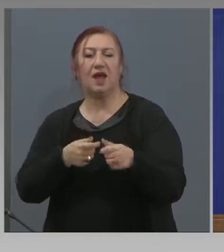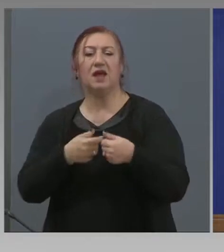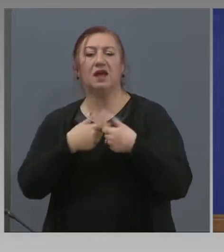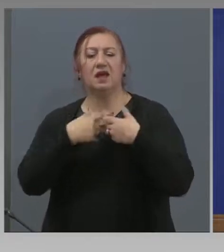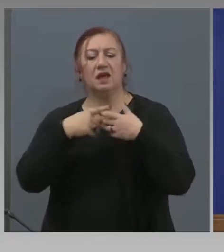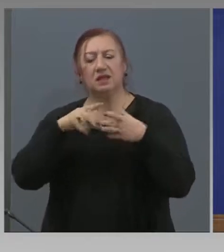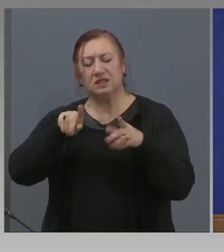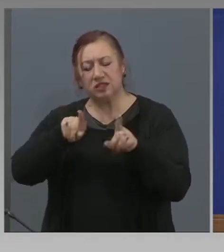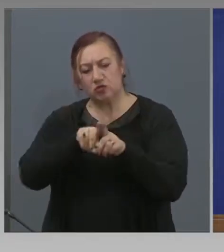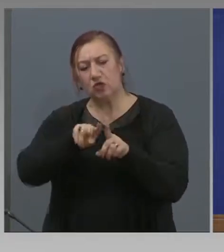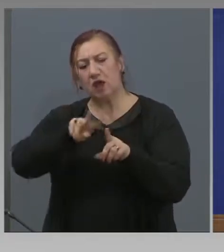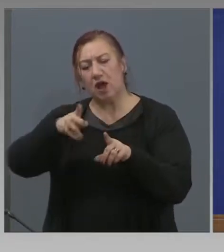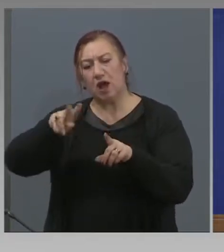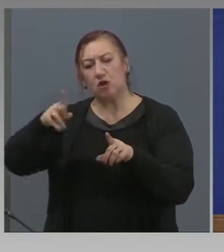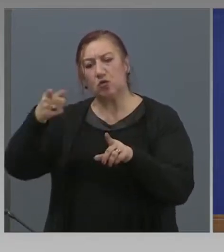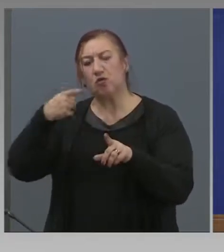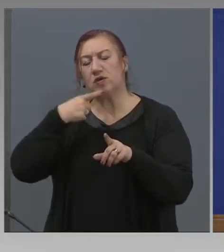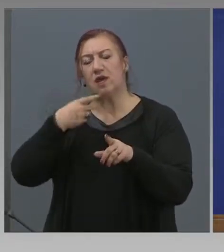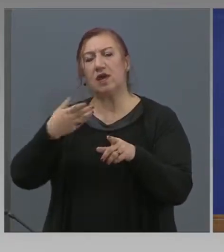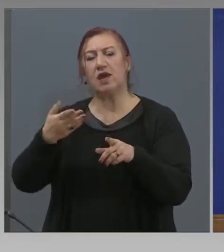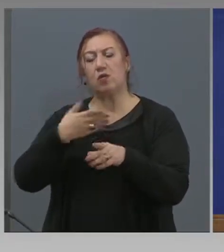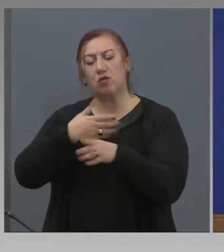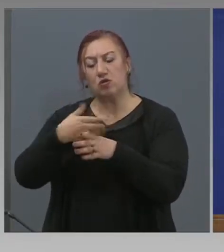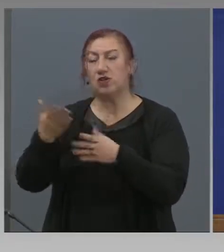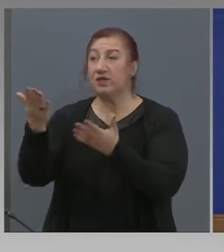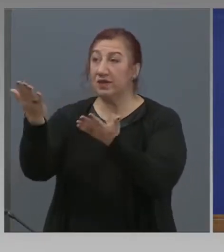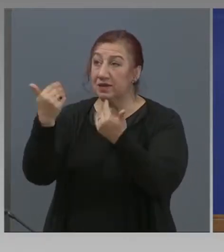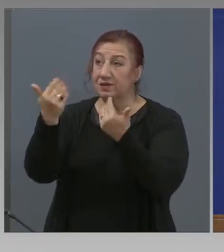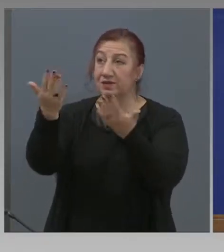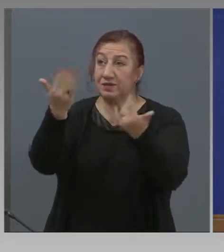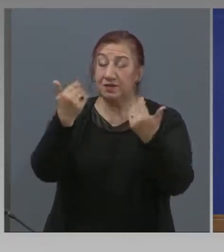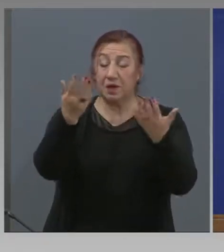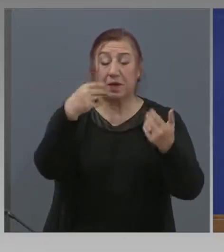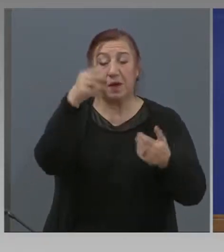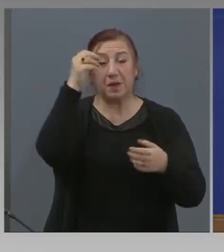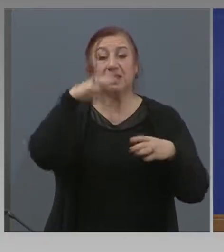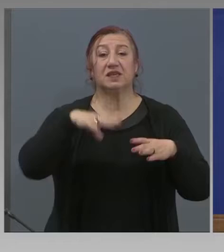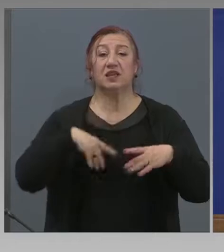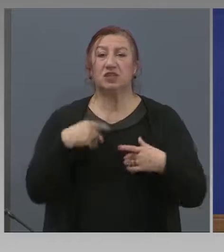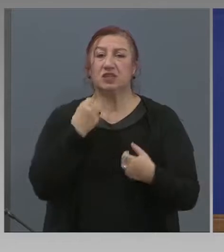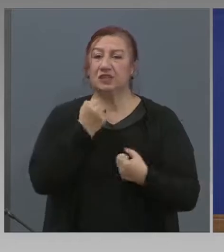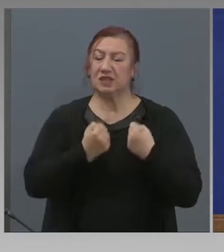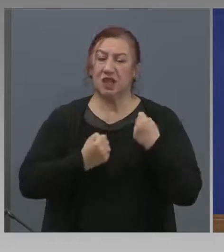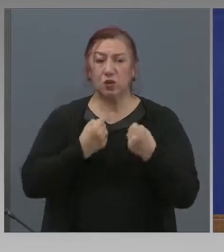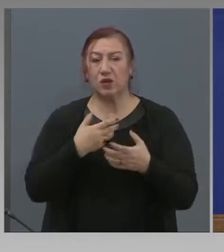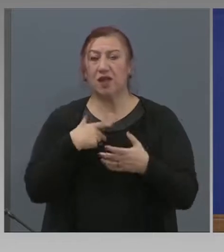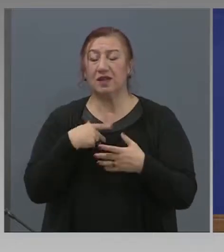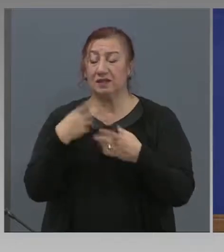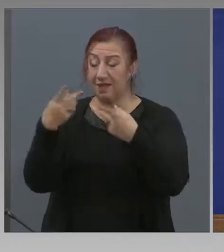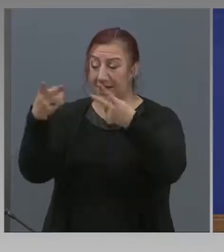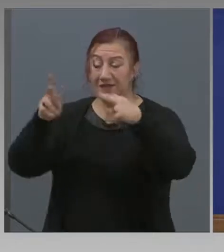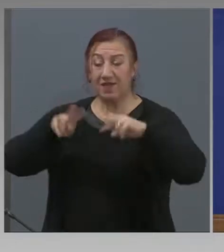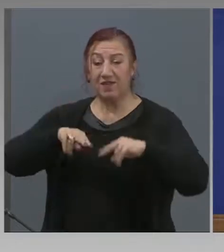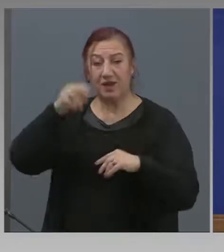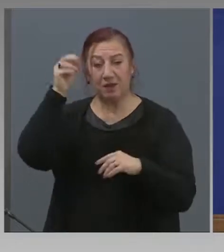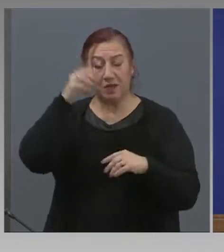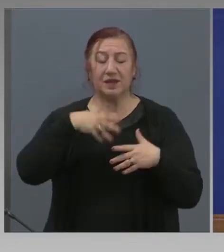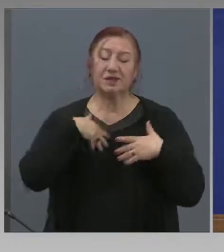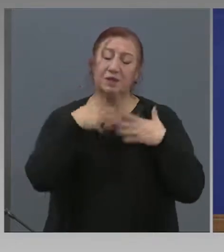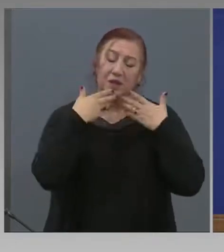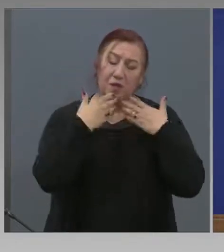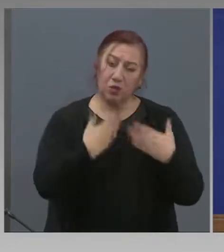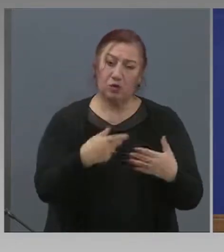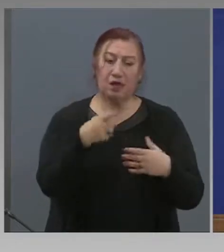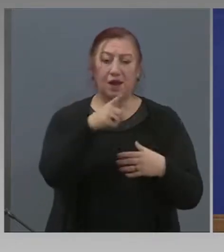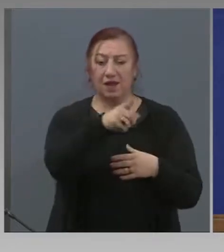продължаването на прибирането на български граждани, които са затруднени, които искат да се приберат във България. Така, че искам да им благодаря на тези